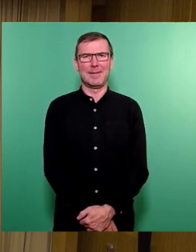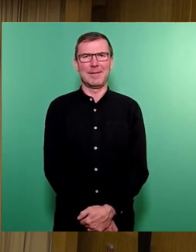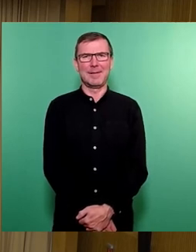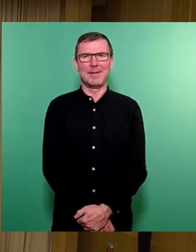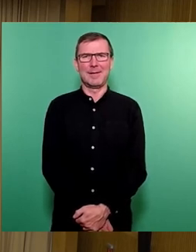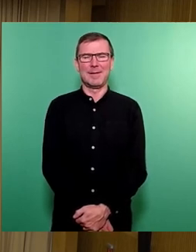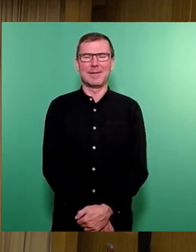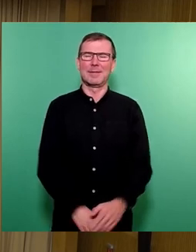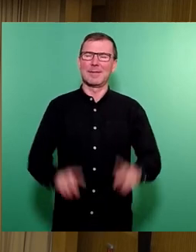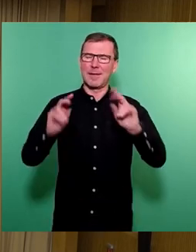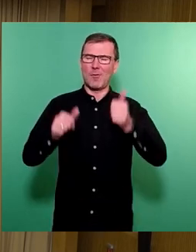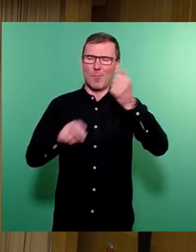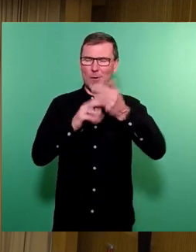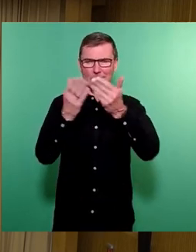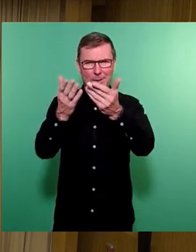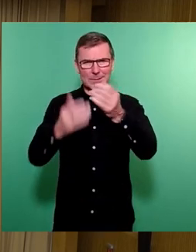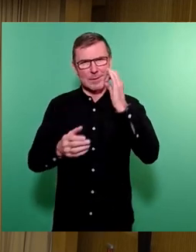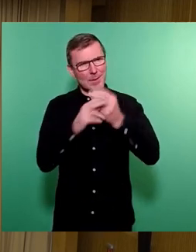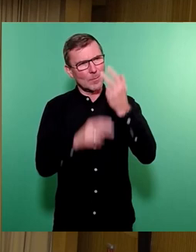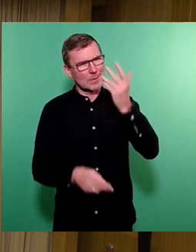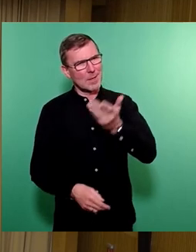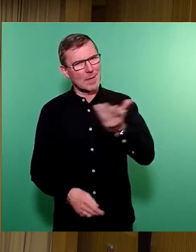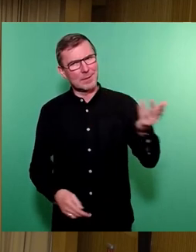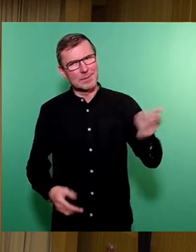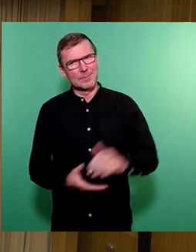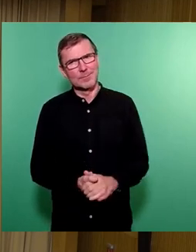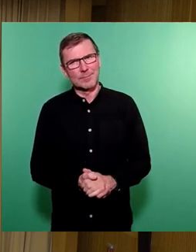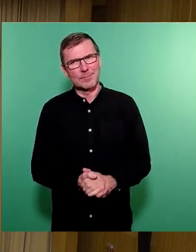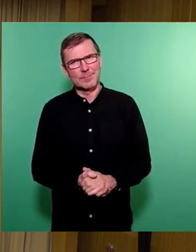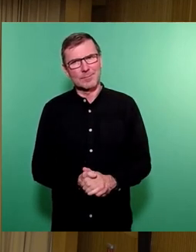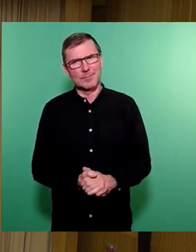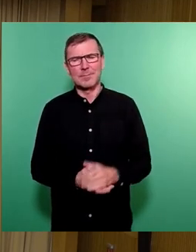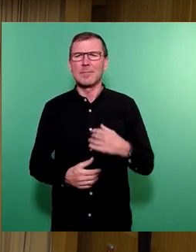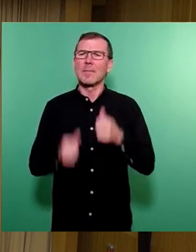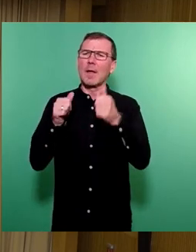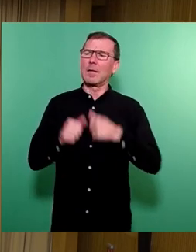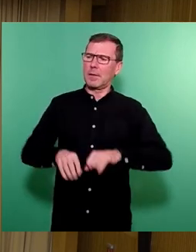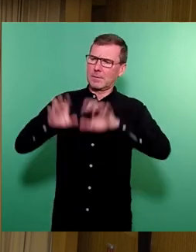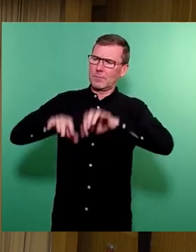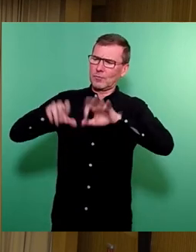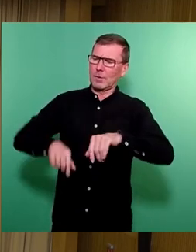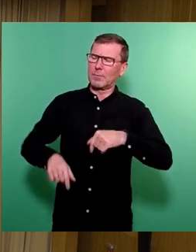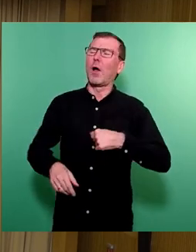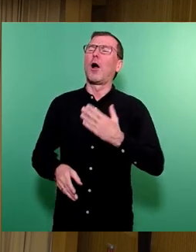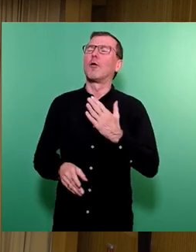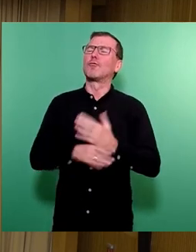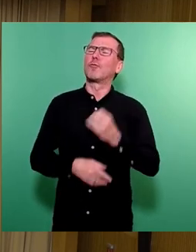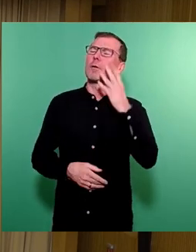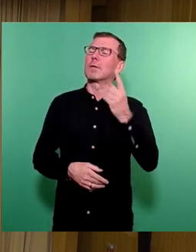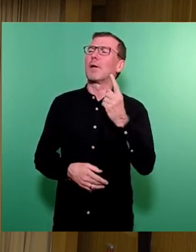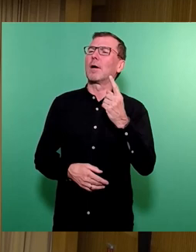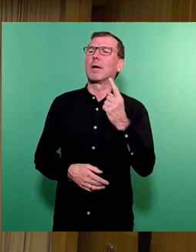Sehr geehrter Herr Oberbürgermeister, meine Damen und Herren, als wir den Antrag geschrieben haben, war mir im Grunde schon eines klar. Sie werden uns jetzt